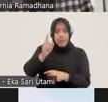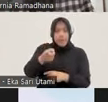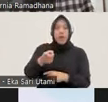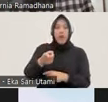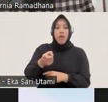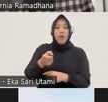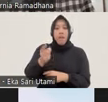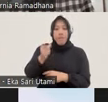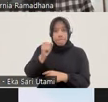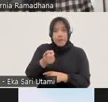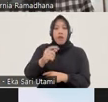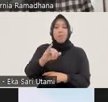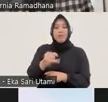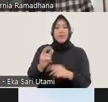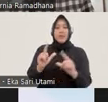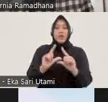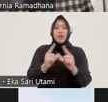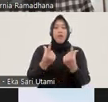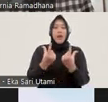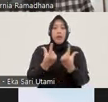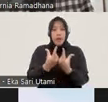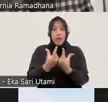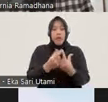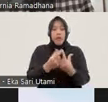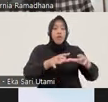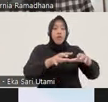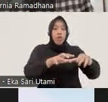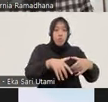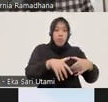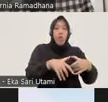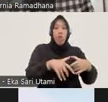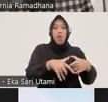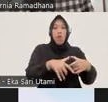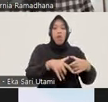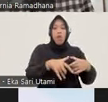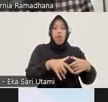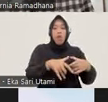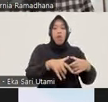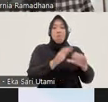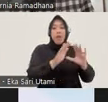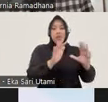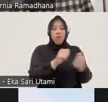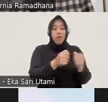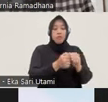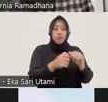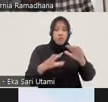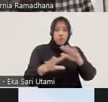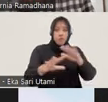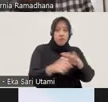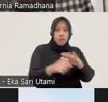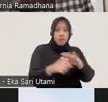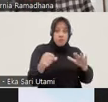lembaga yang dikategorikan paling korup di Indonesia. Maka dari itu, dari